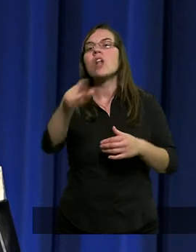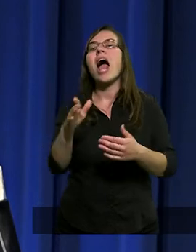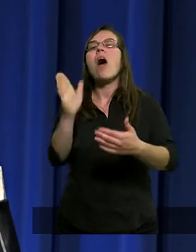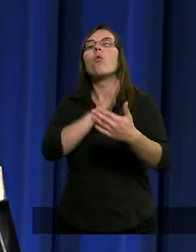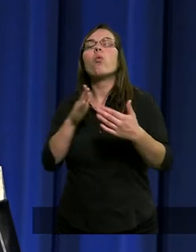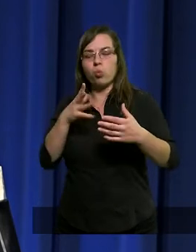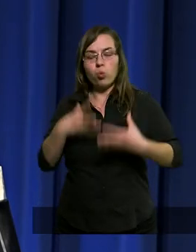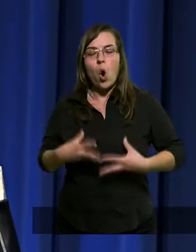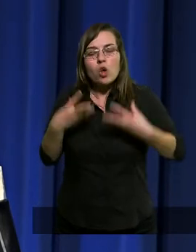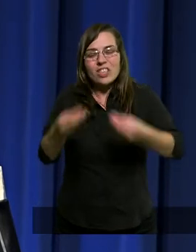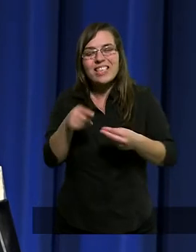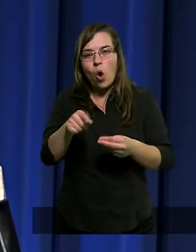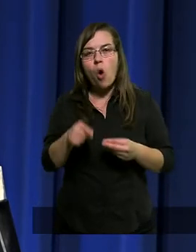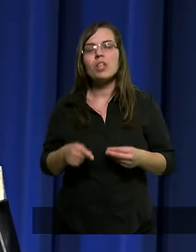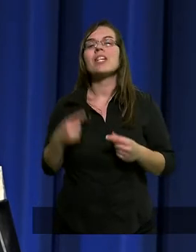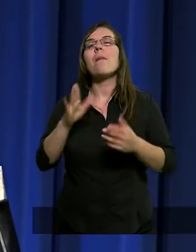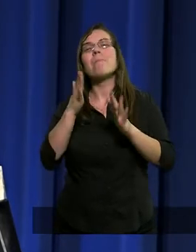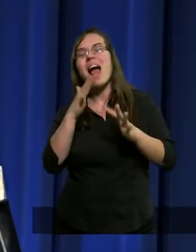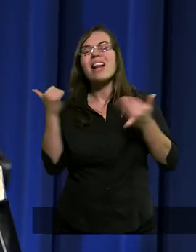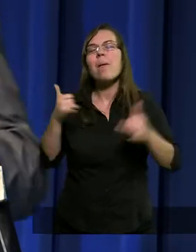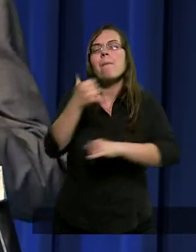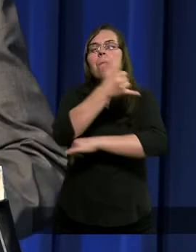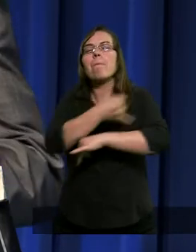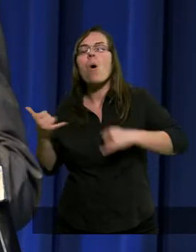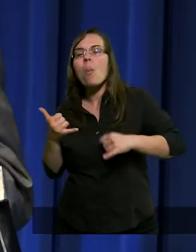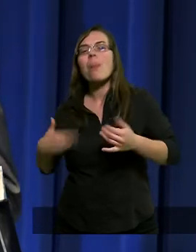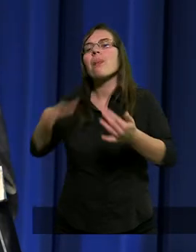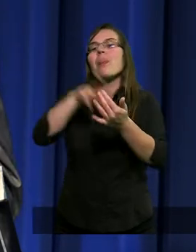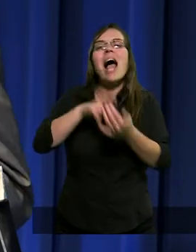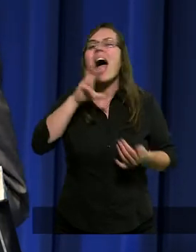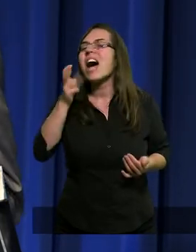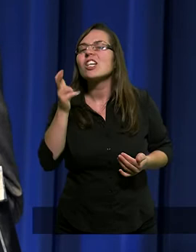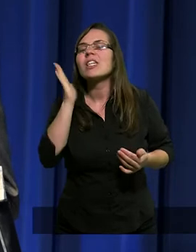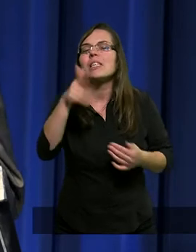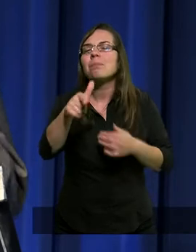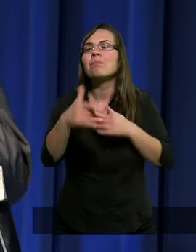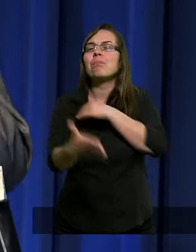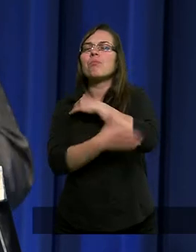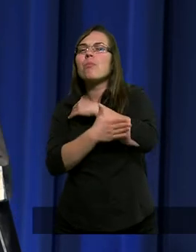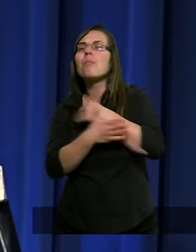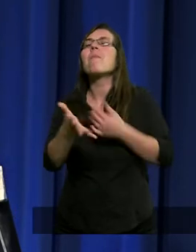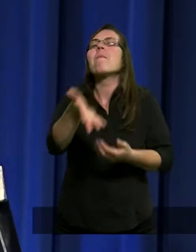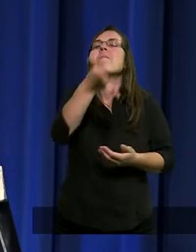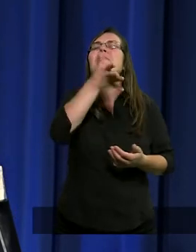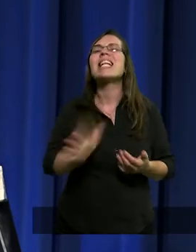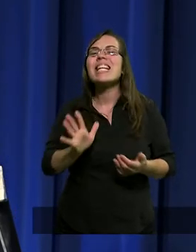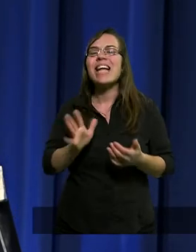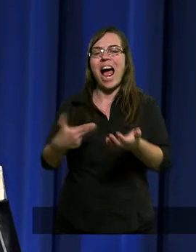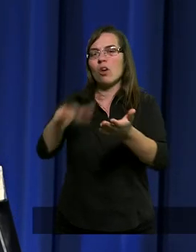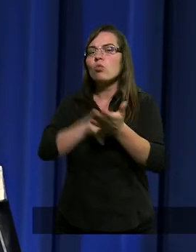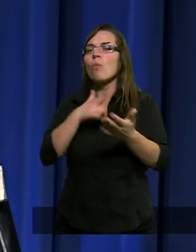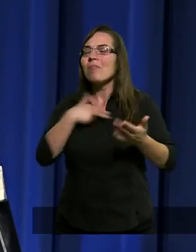uroczystości między innymi podkreślił, na czym będzie polegała misja, którą mamy